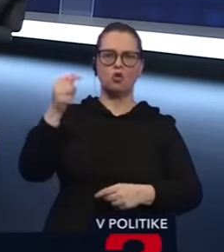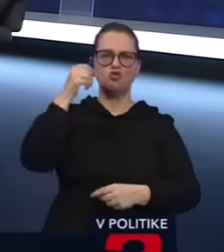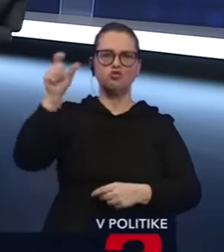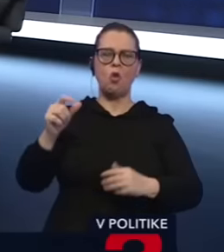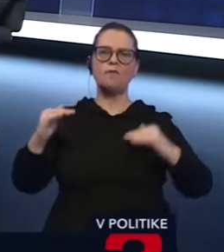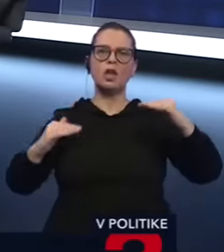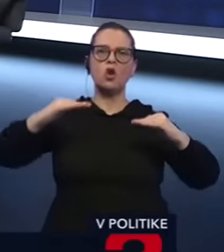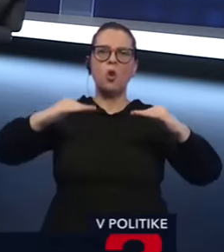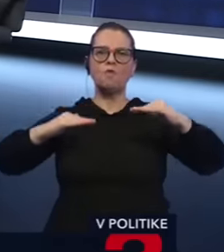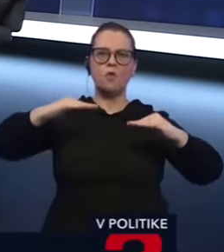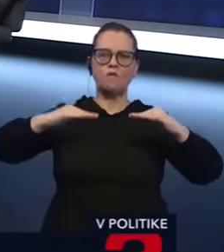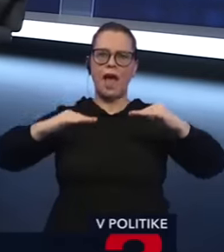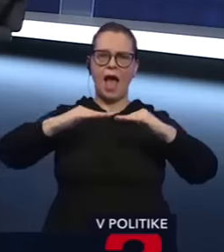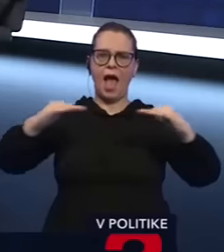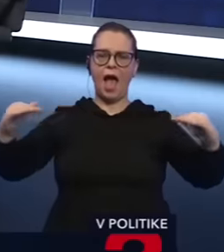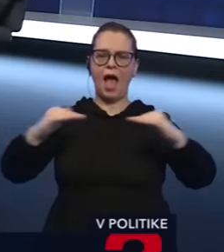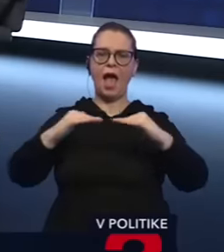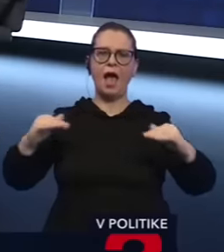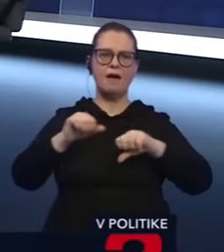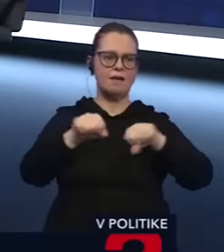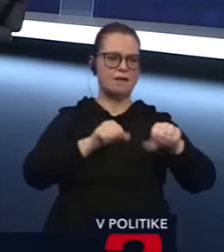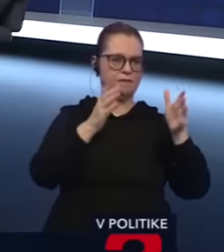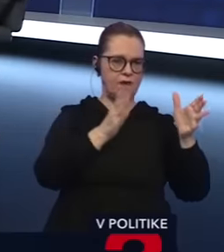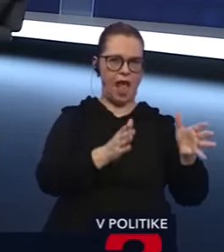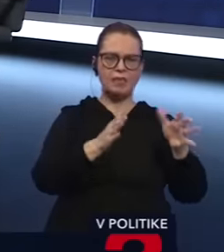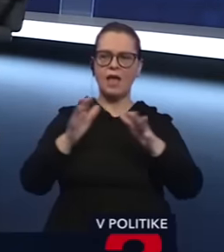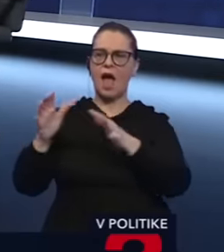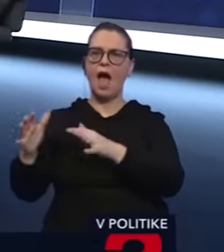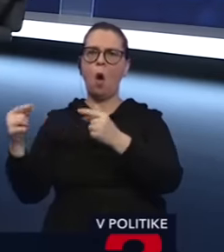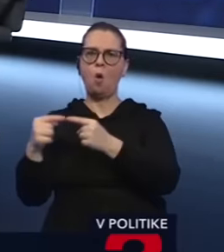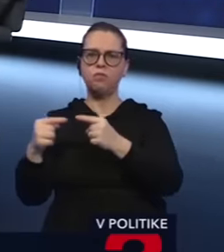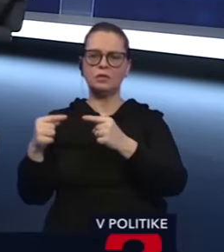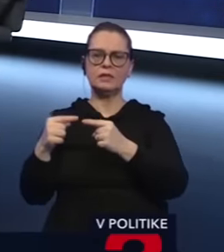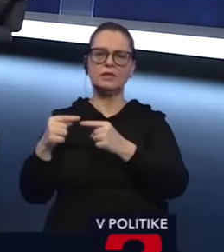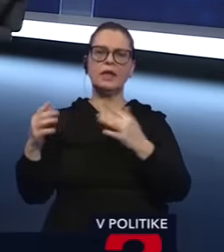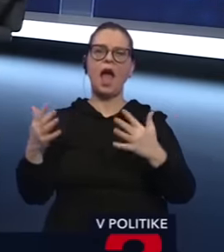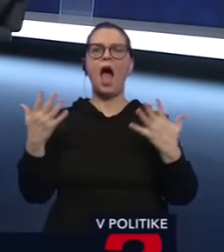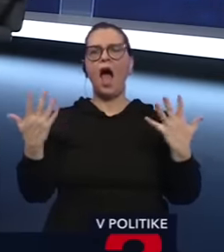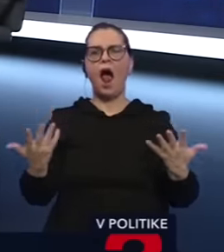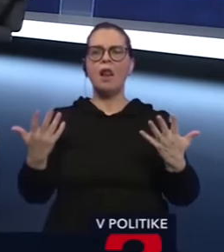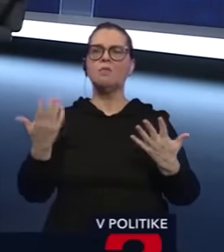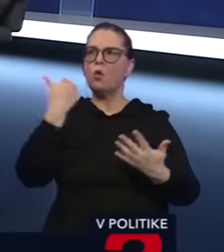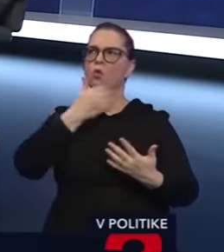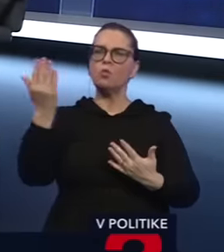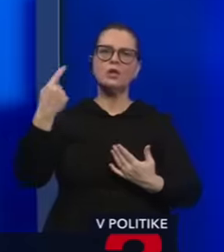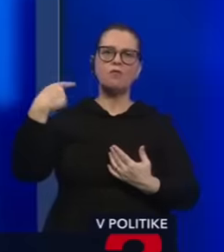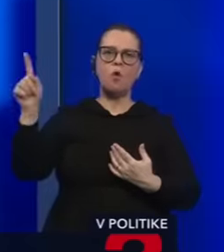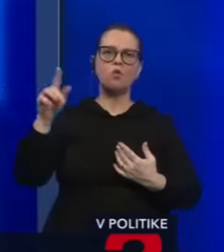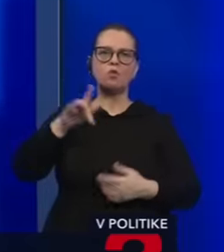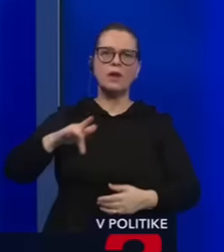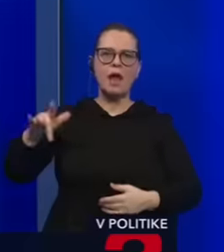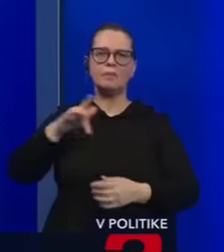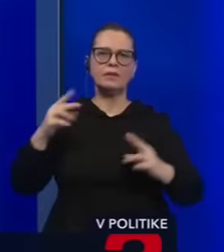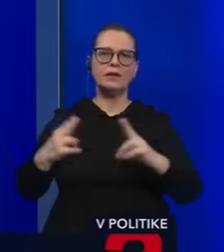rovnováhou v rámci momentálne vlády a opozície, alebo možno ľudí na namestiach, ktorí sa stretávajú a